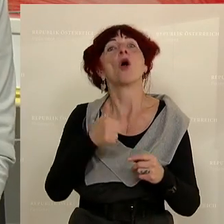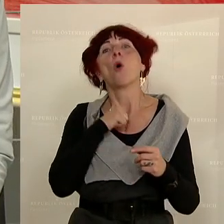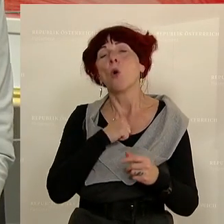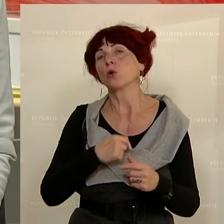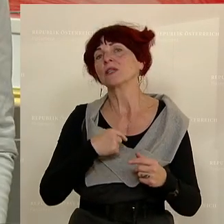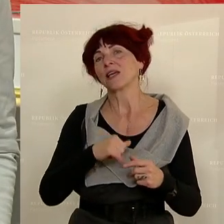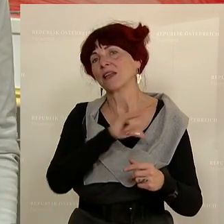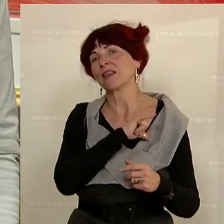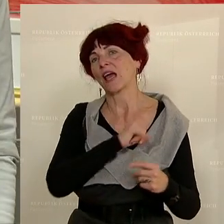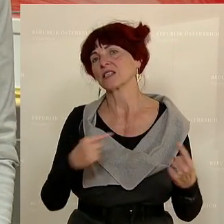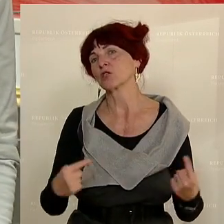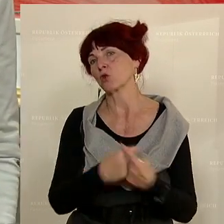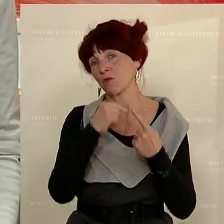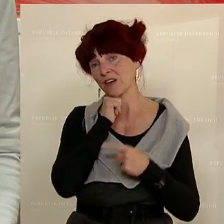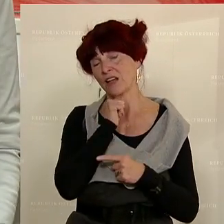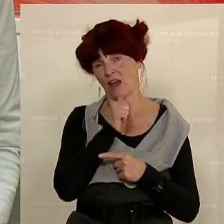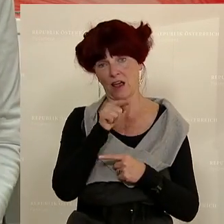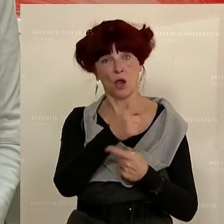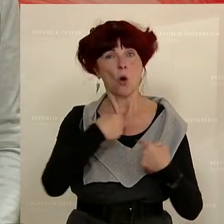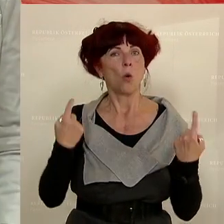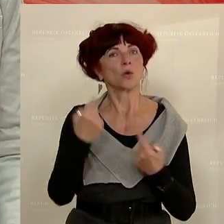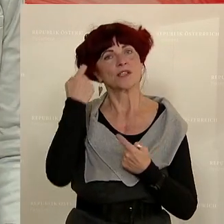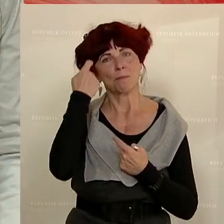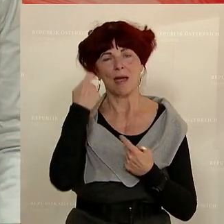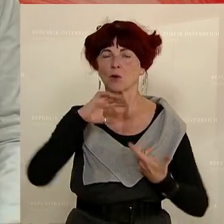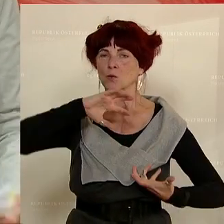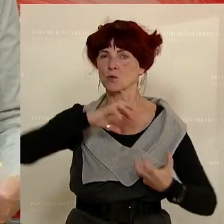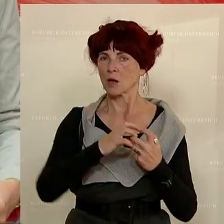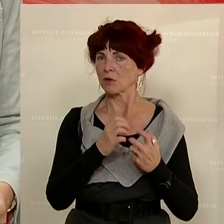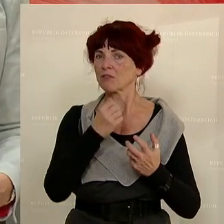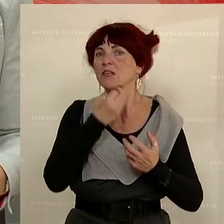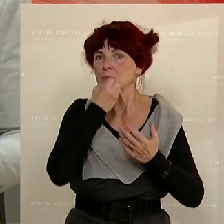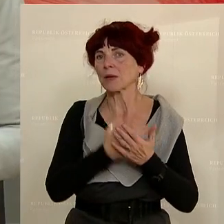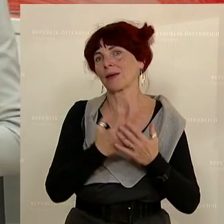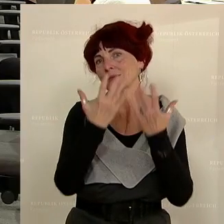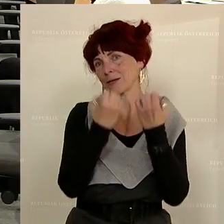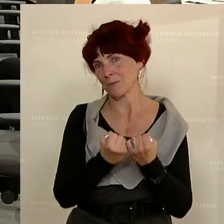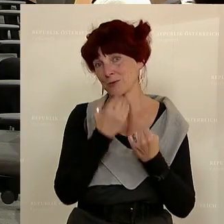unsere Meinung. Das ist kurz zusammengefasst das Ergebnis des Berichts. Dankeschön.